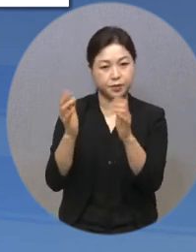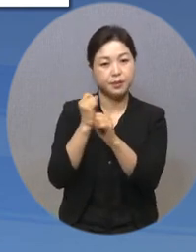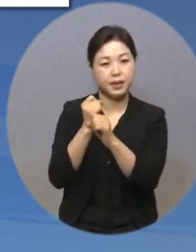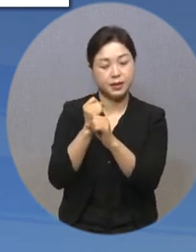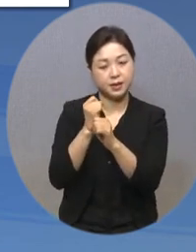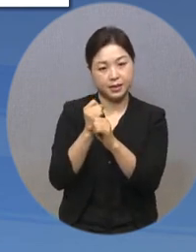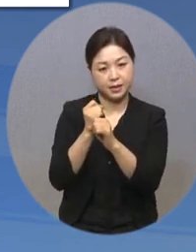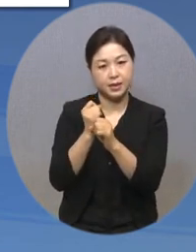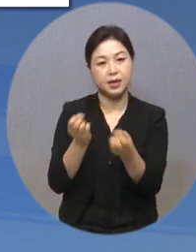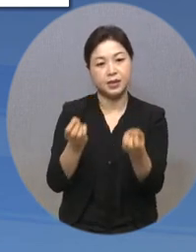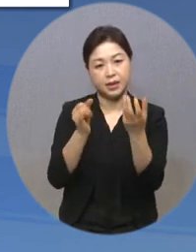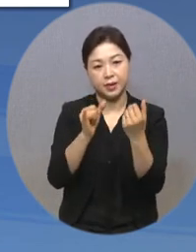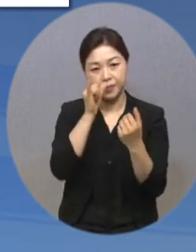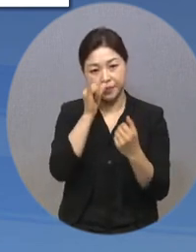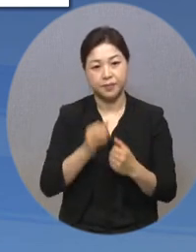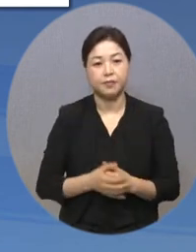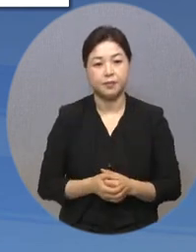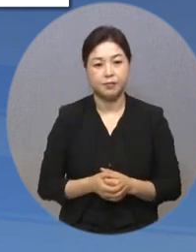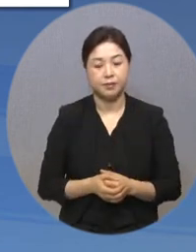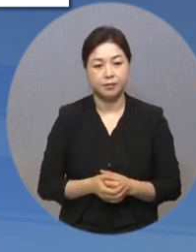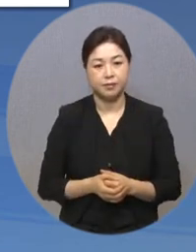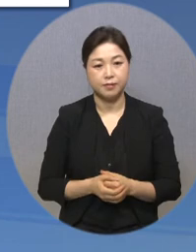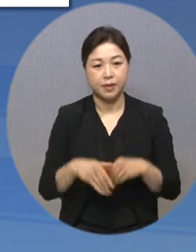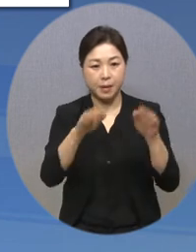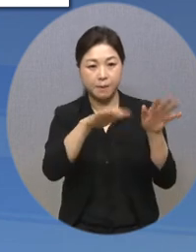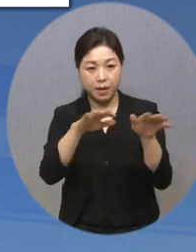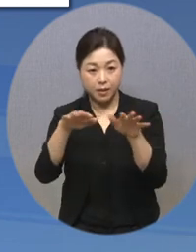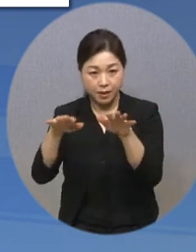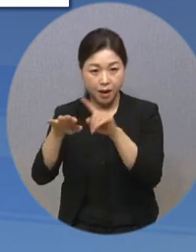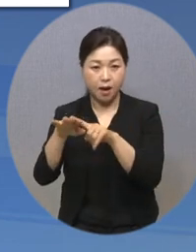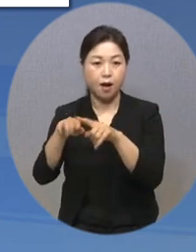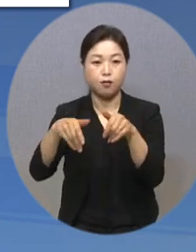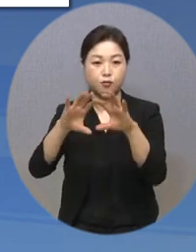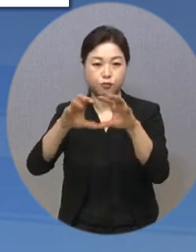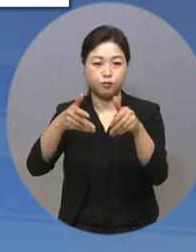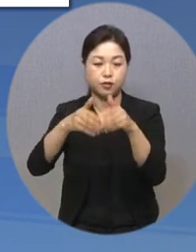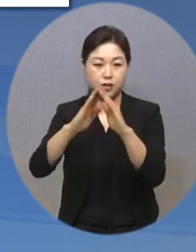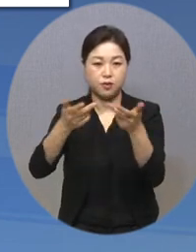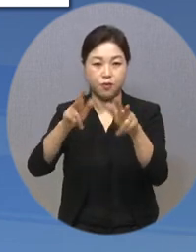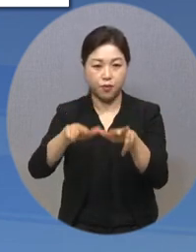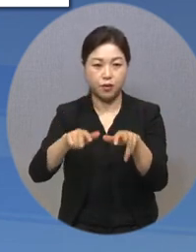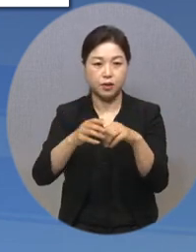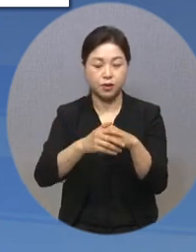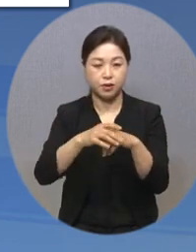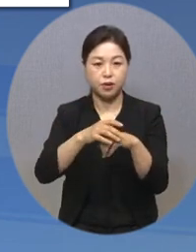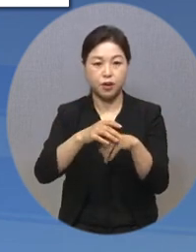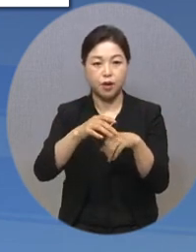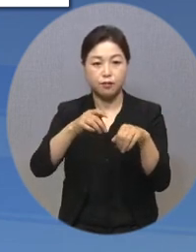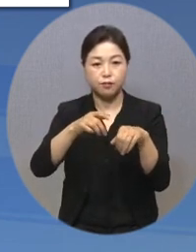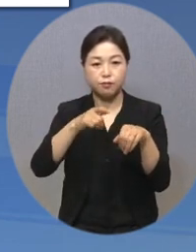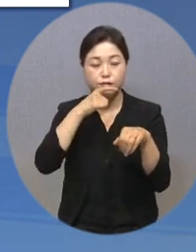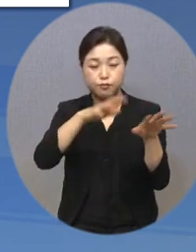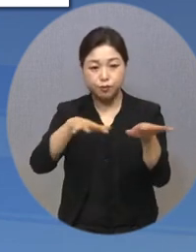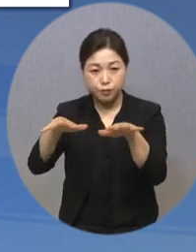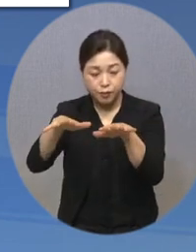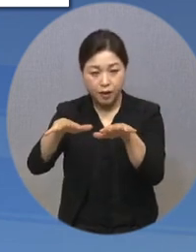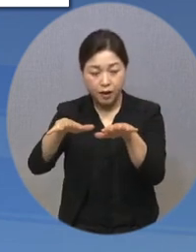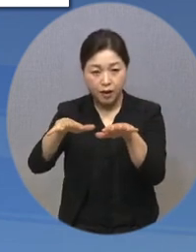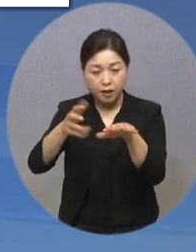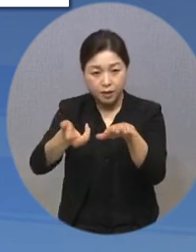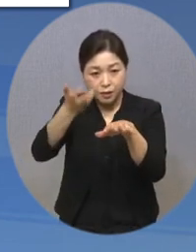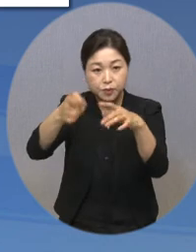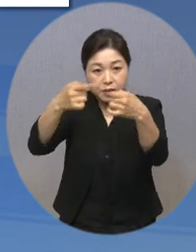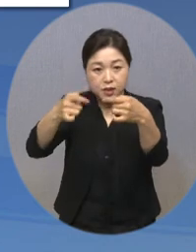행사가 진행됩니다. 해안과 해상국립공원에서는 물에 뜨는 특수필체어를 이용해 장애인들이 바다를